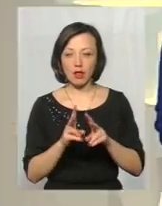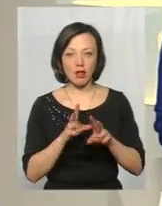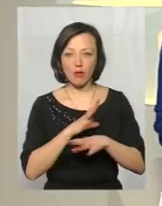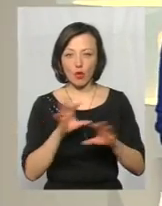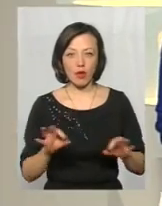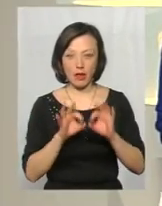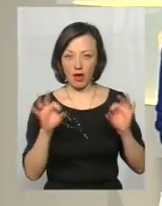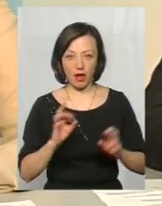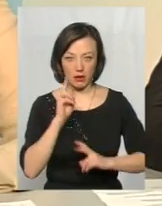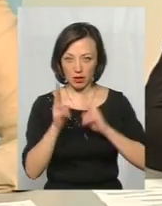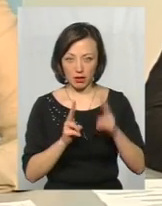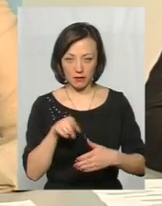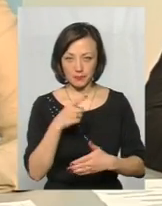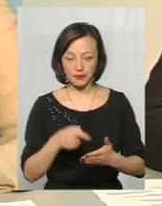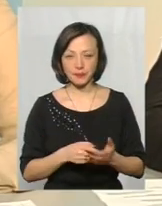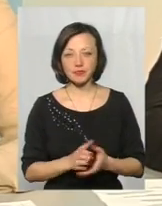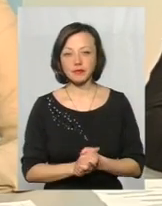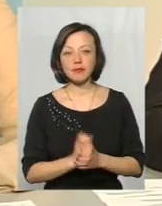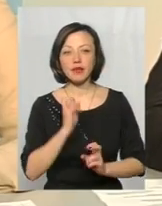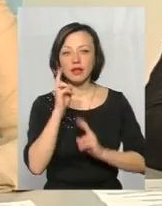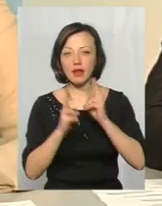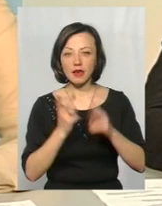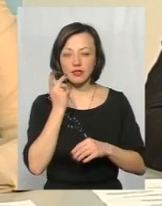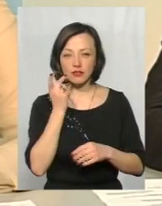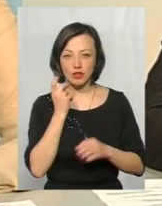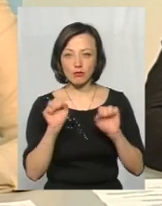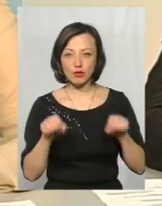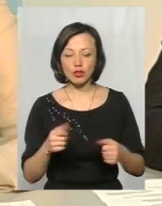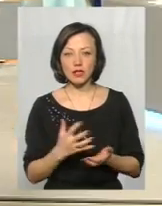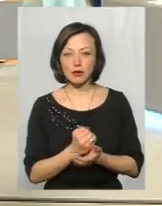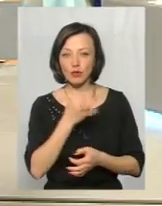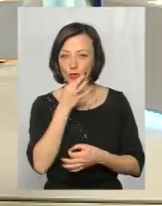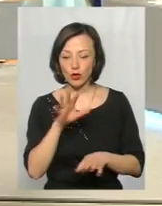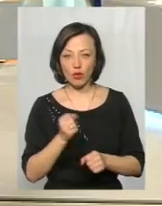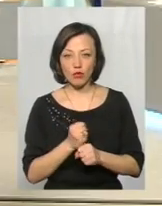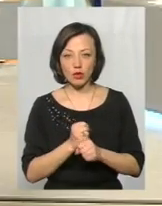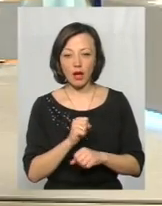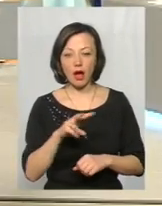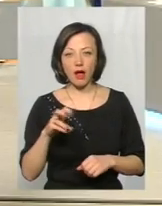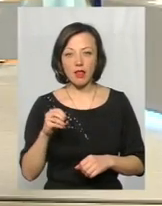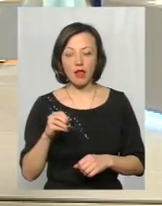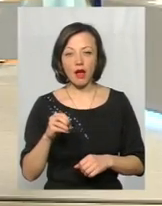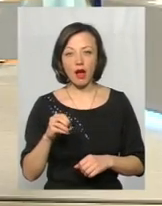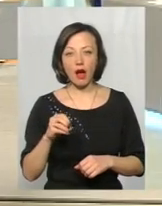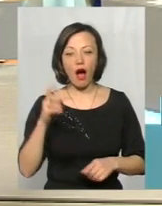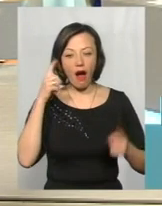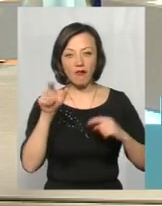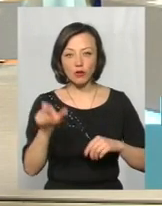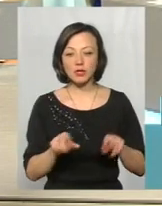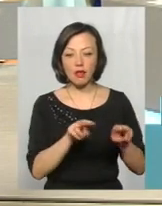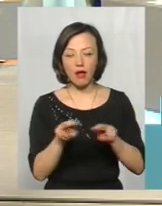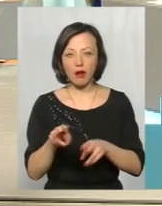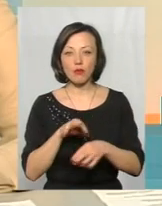ніяких нарікань? Ну, нарікання можна завжди знайти до будь-якої роботи, але авторський нагляд був проведений,